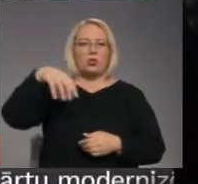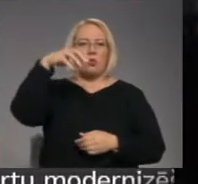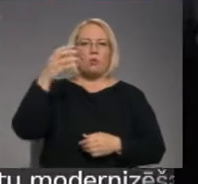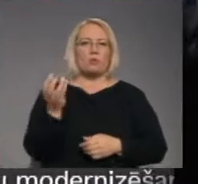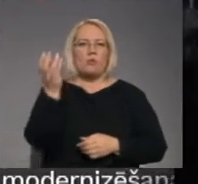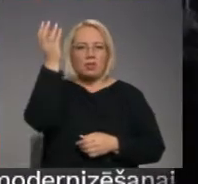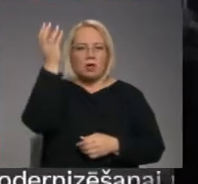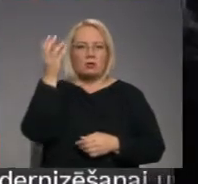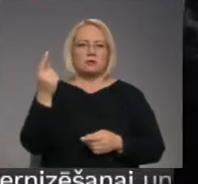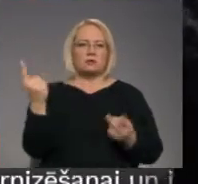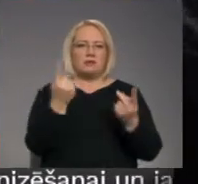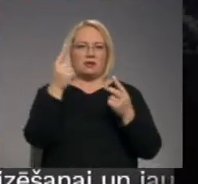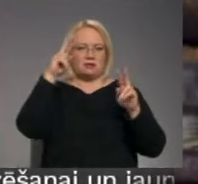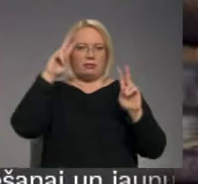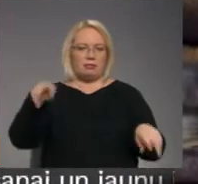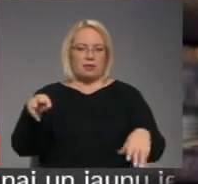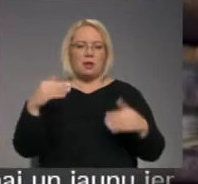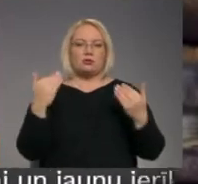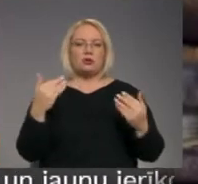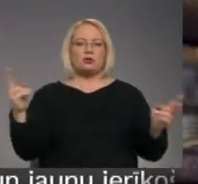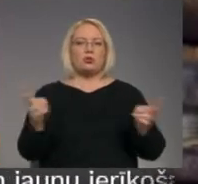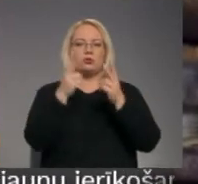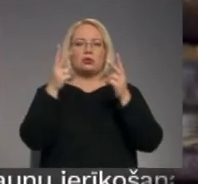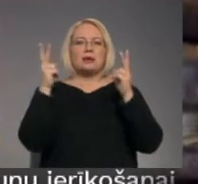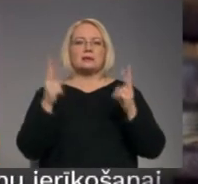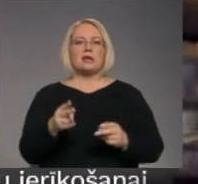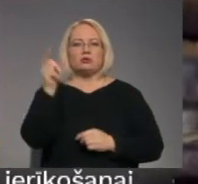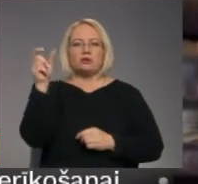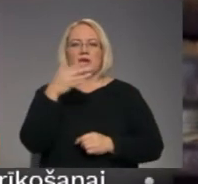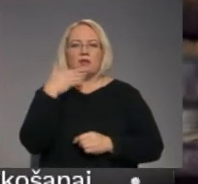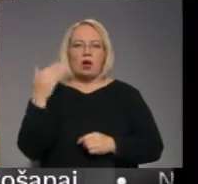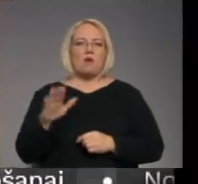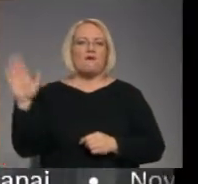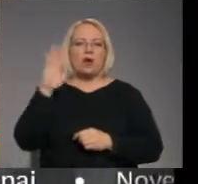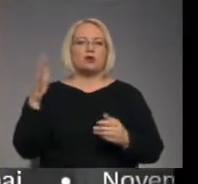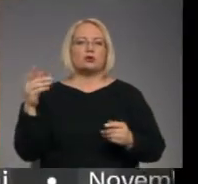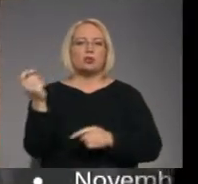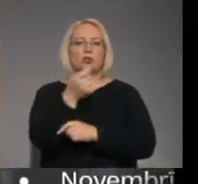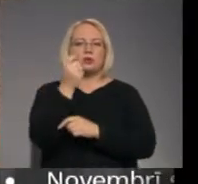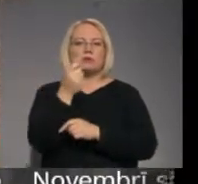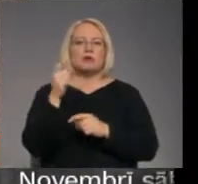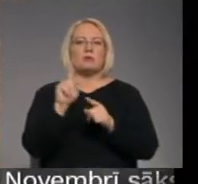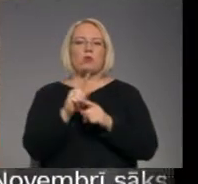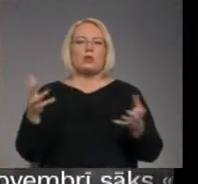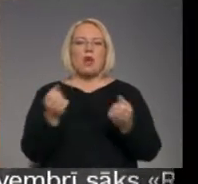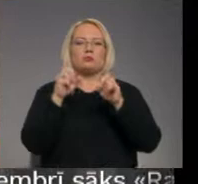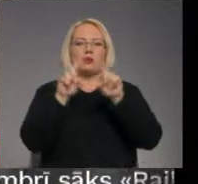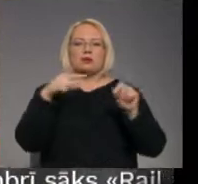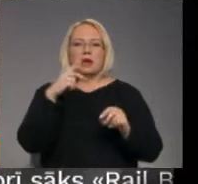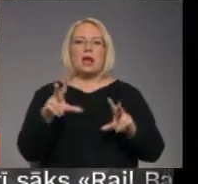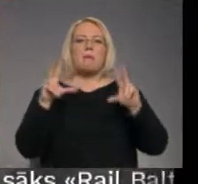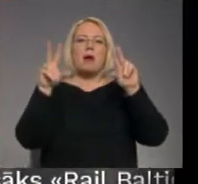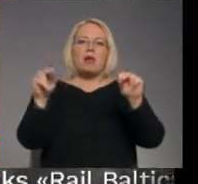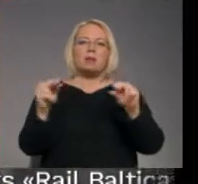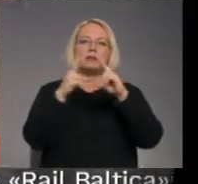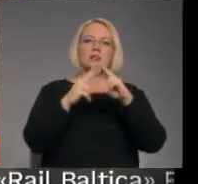īsti nezin neviens? Lai gan šoreiz ugunsgrākā cietušo nav, vārsts ugunsēsības un glābšanas dienests atgādina, ka paļauties uz